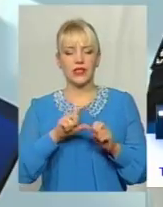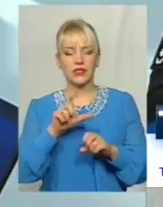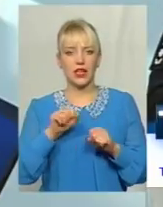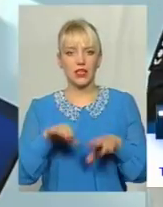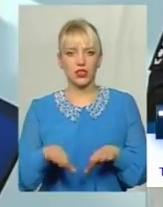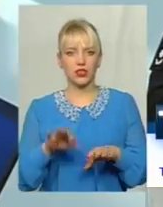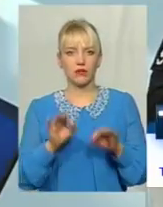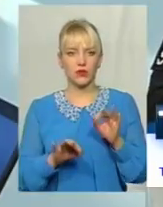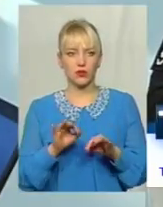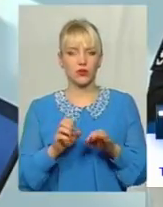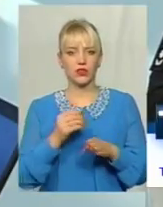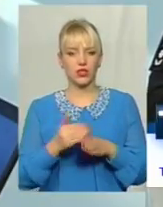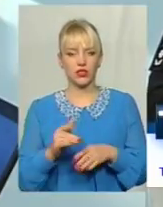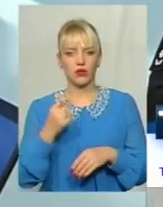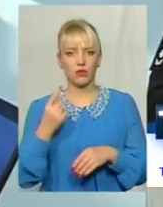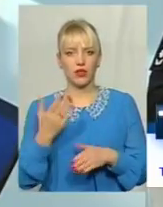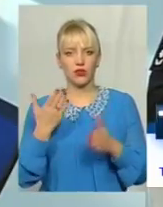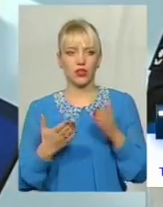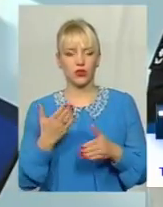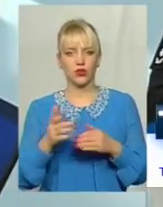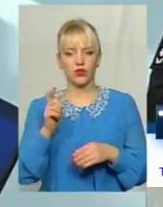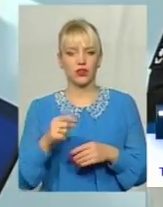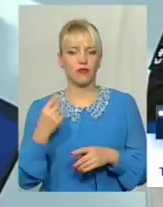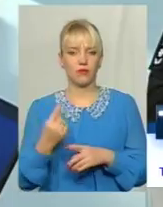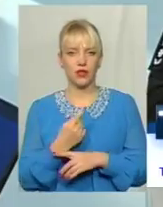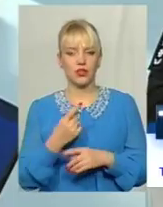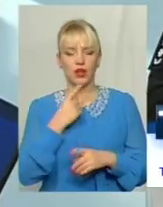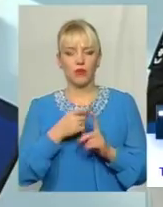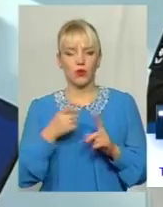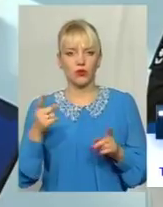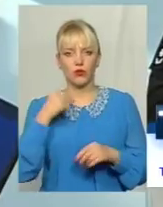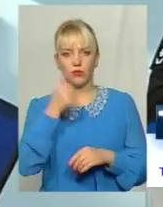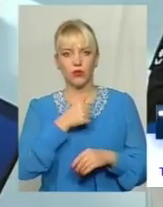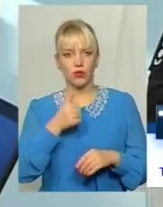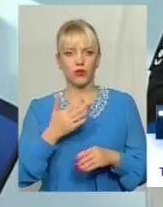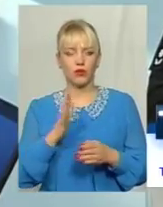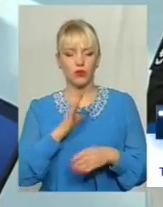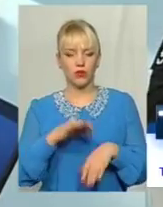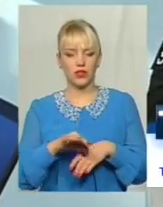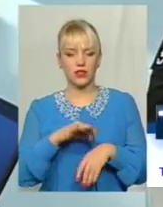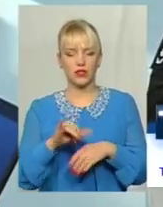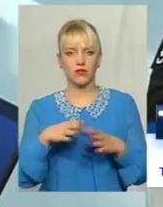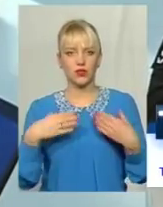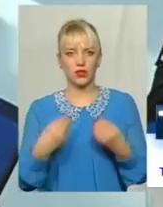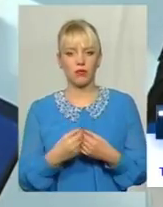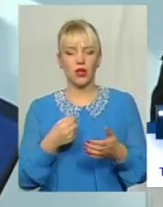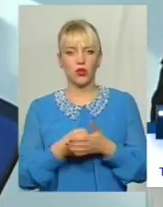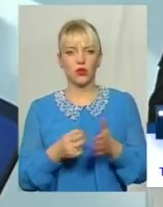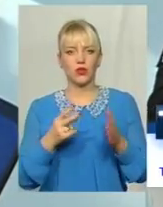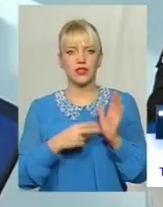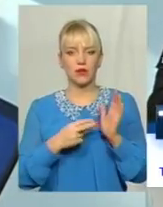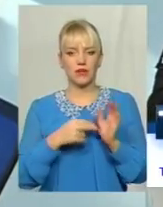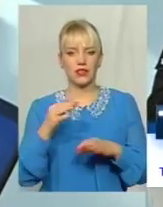суду, за частиною першої, тобто якщо людина вперше протягом року вчинила насильство в сім'ї до семи діб Якщо